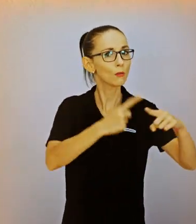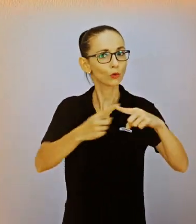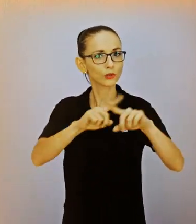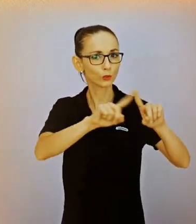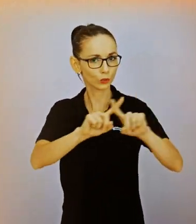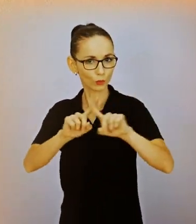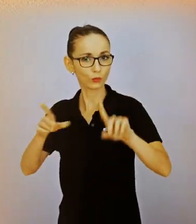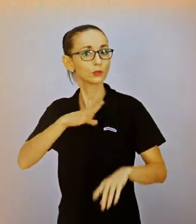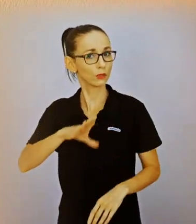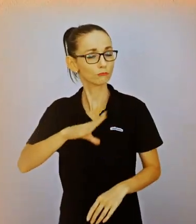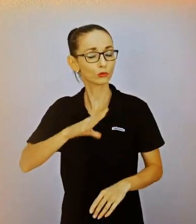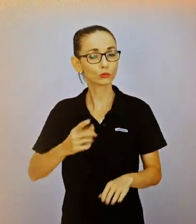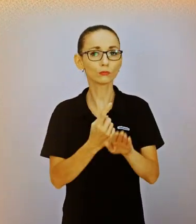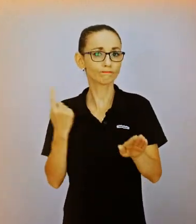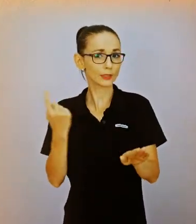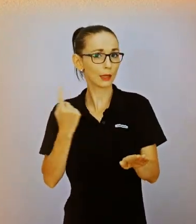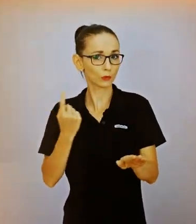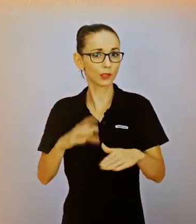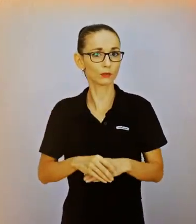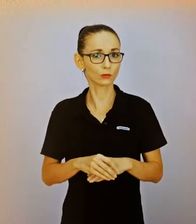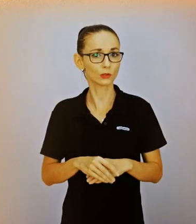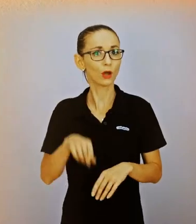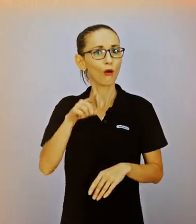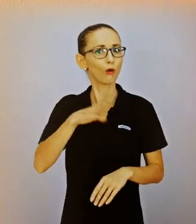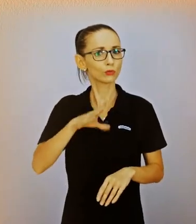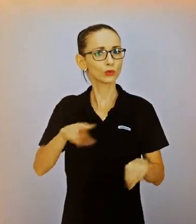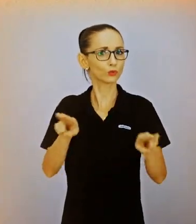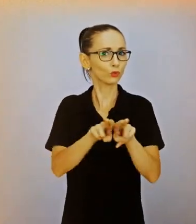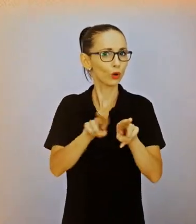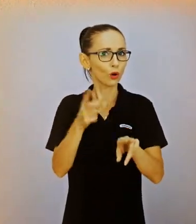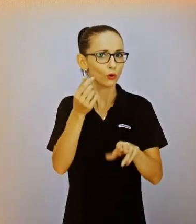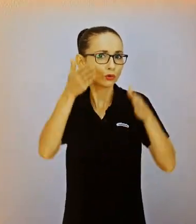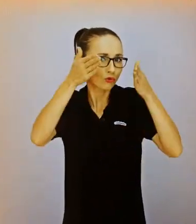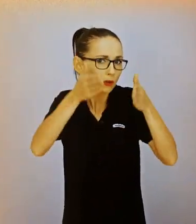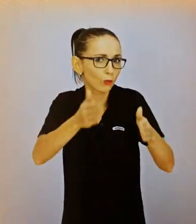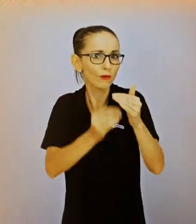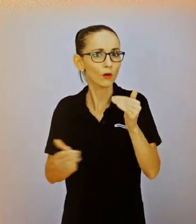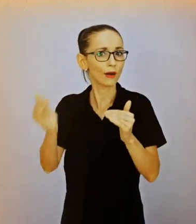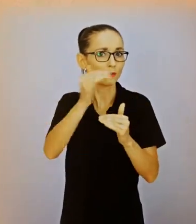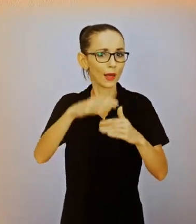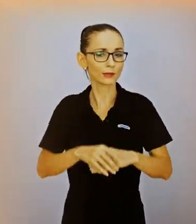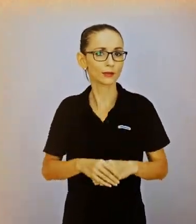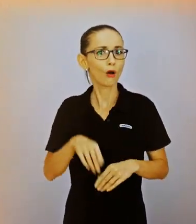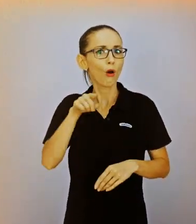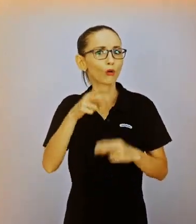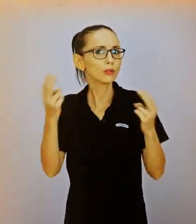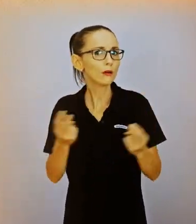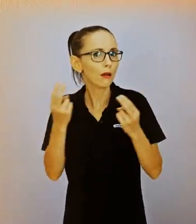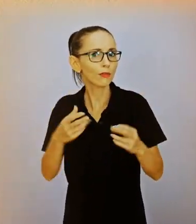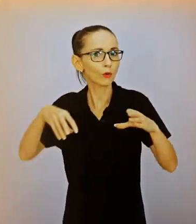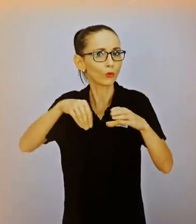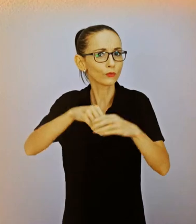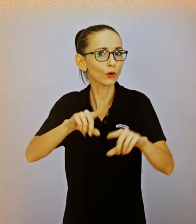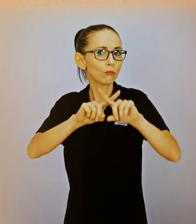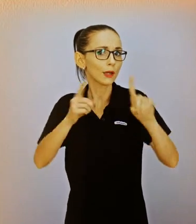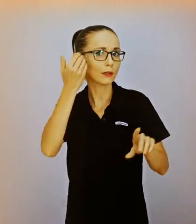deti a mladí ľudia s postihnutím a zložitým postihnutím, ktorí ak zacítia tú chuť tej